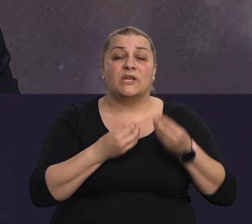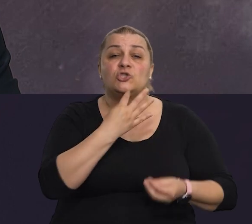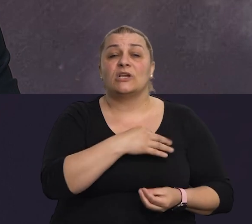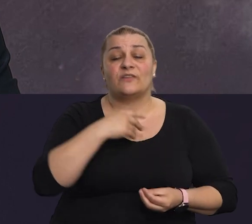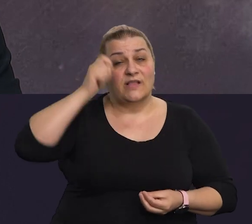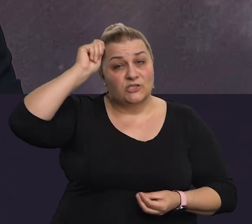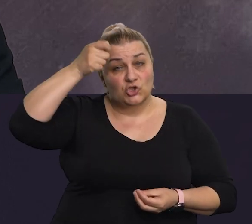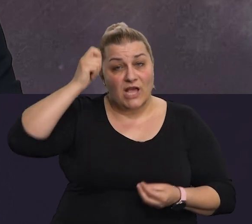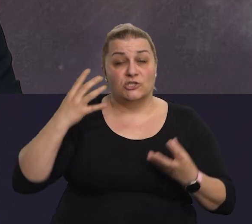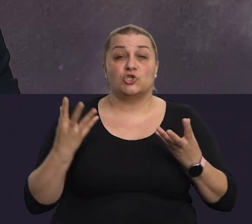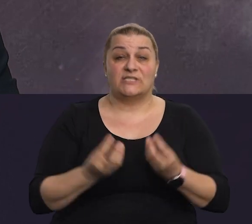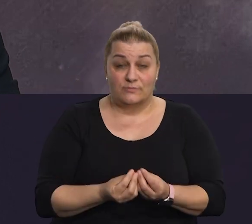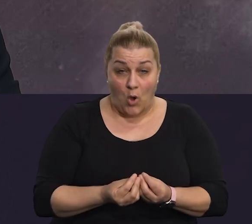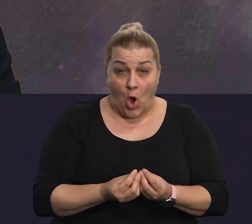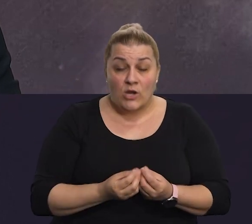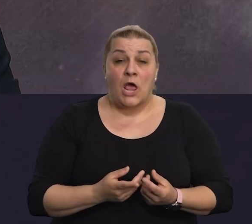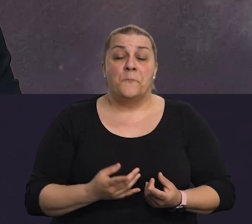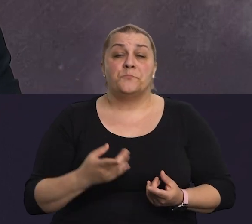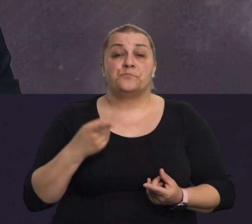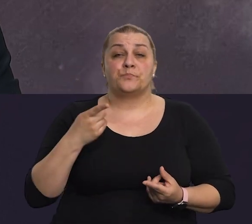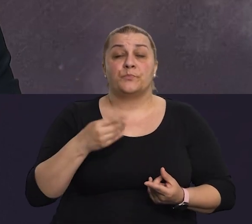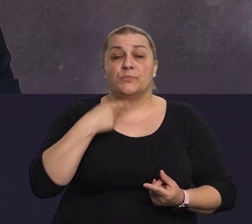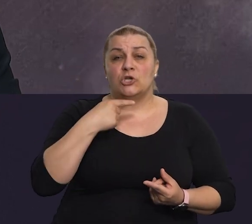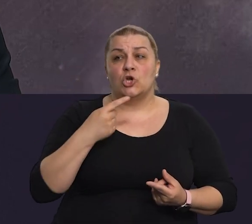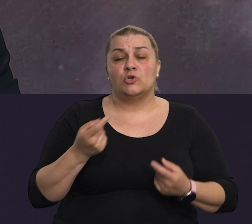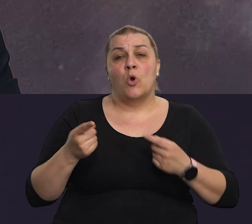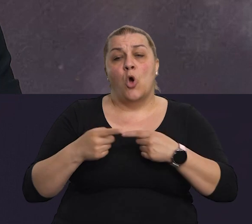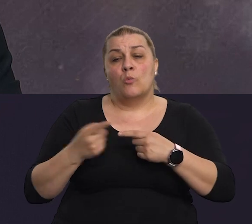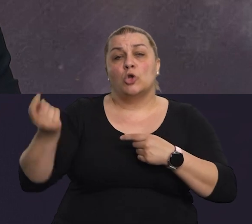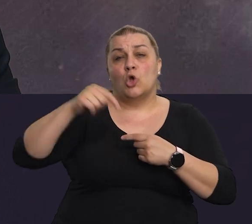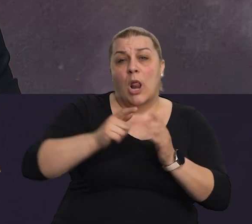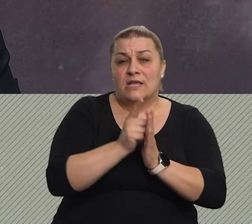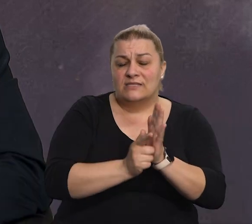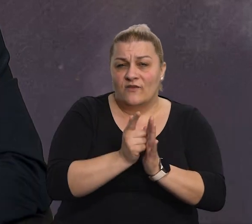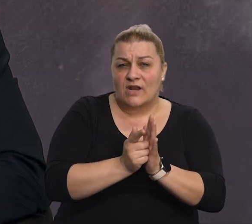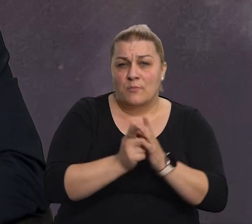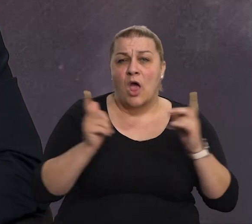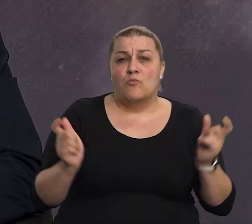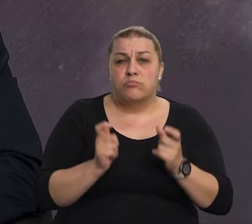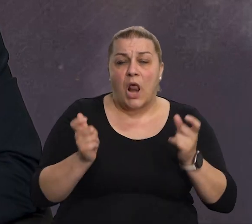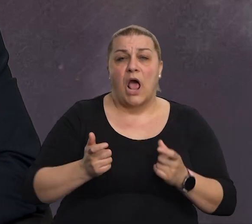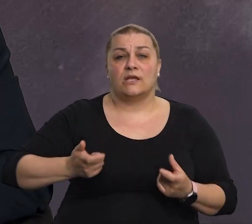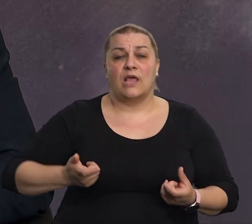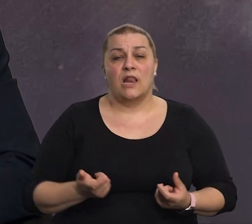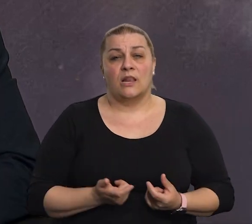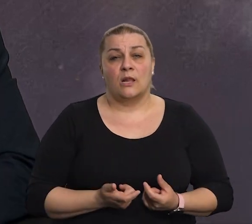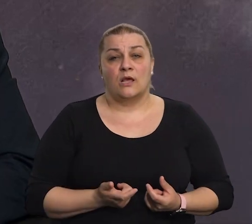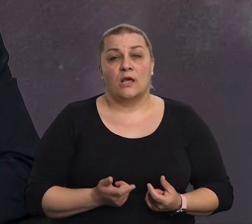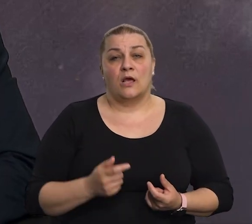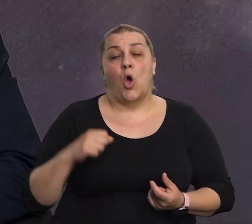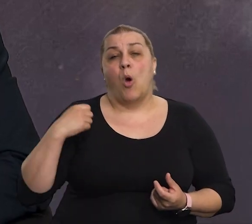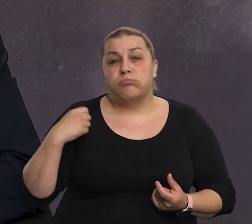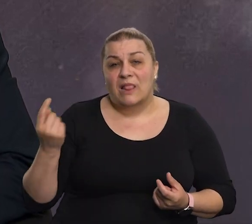častničkom zboru, pričat ćemo o zboru, pričat ćemo o nadvadaćem blaglavu, nadvadaćim praznicima, nadvadaćim